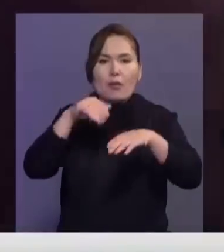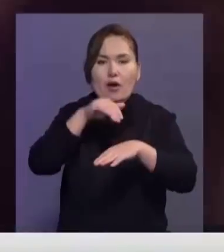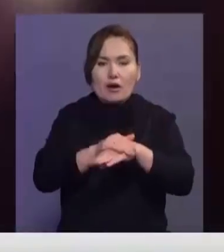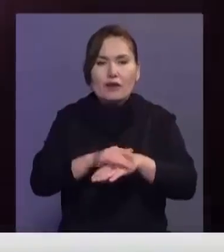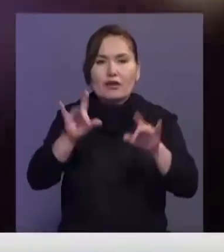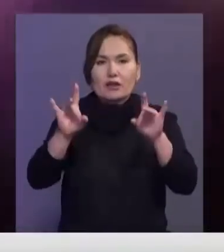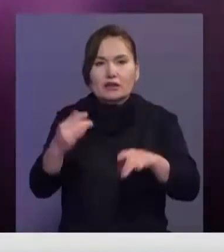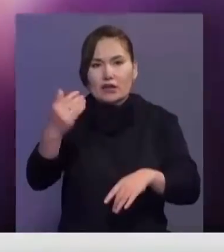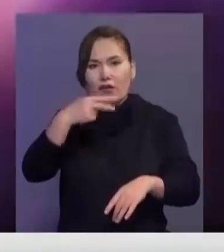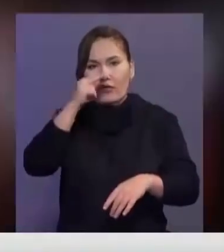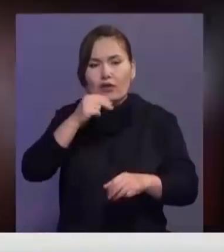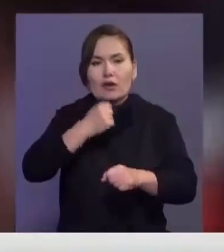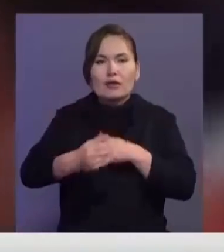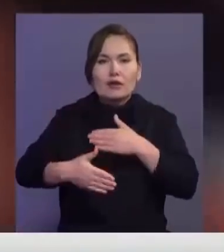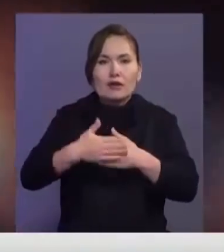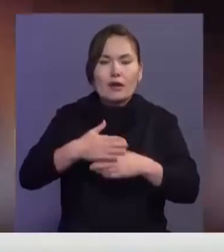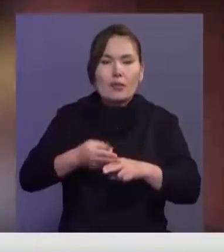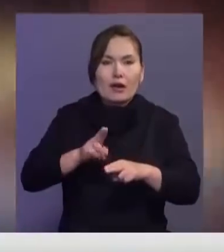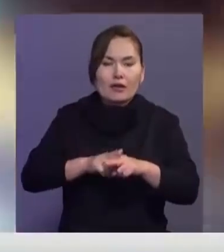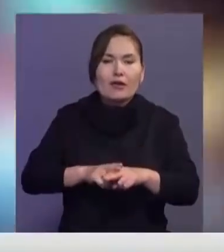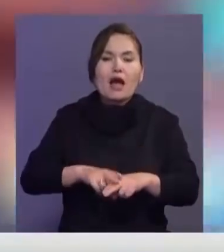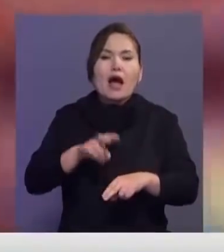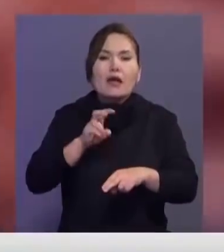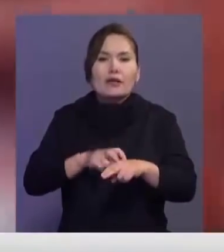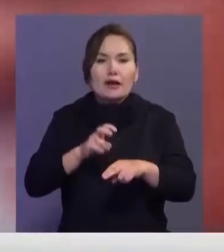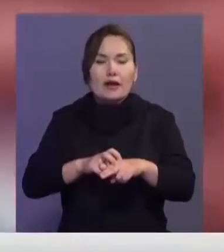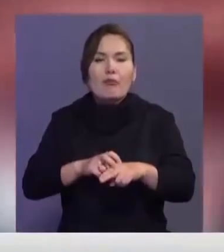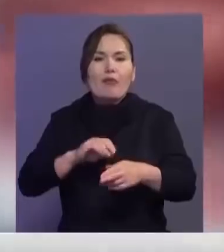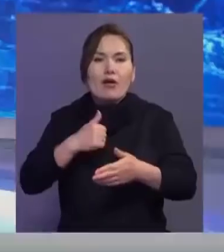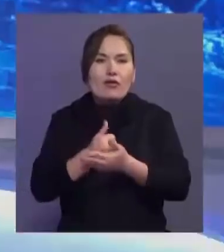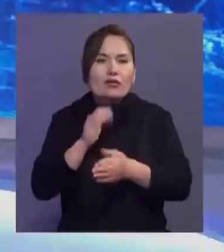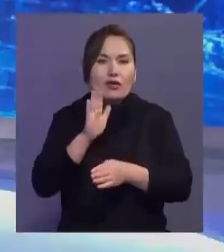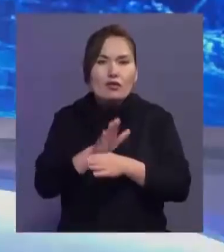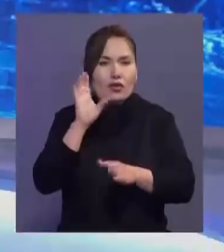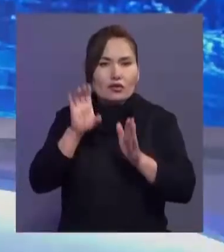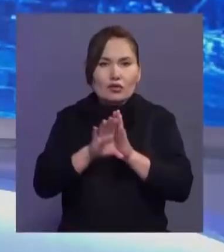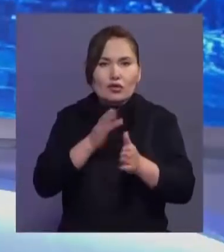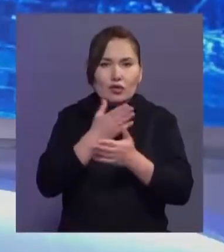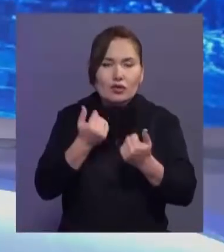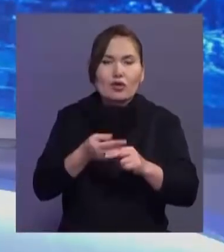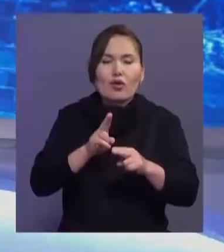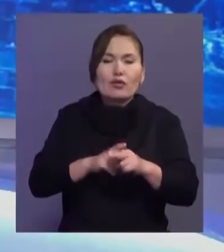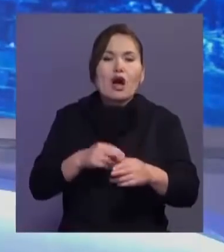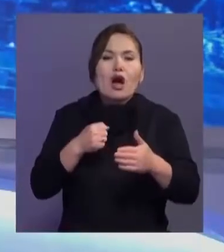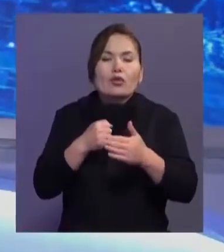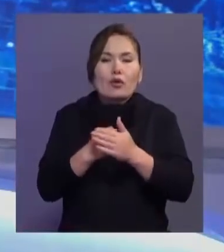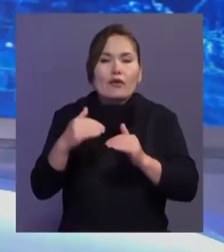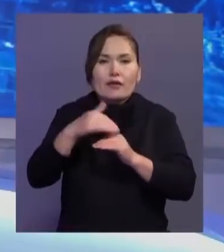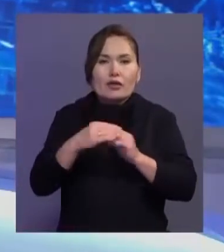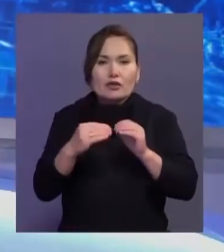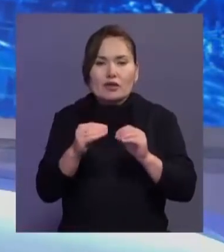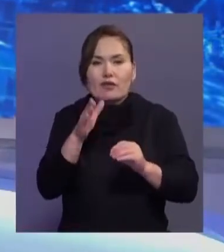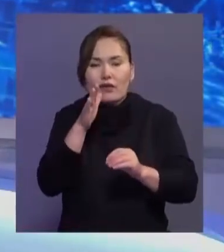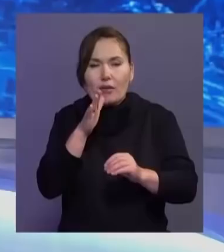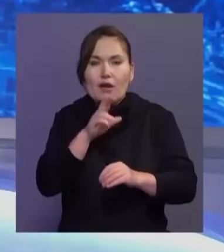үшін жауап кершілікке тартылды. Қоғамды ғорындар бас санитарлық дәргердің қаулысына сай, кешкі сағат 10 ғадейін жұмысте өте ішені санитарлық